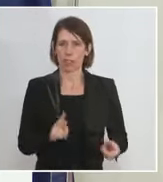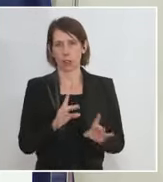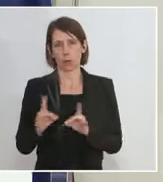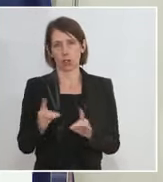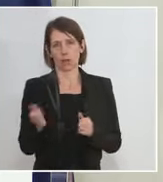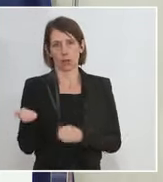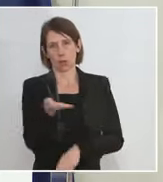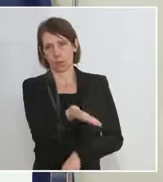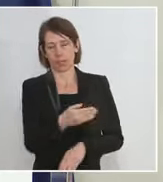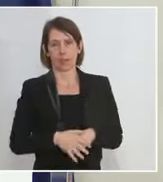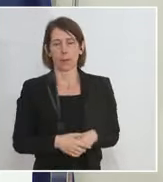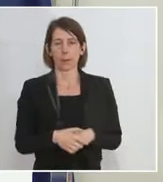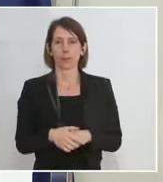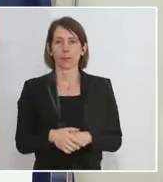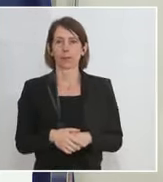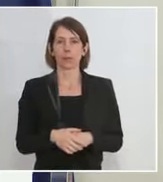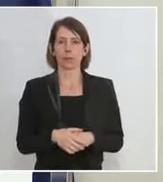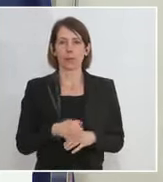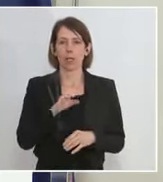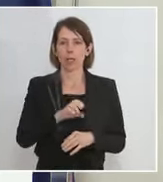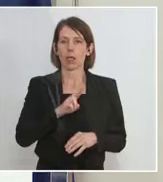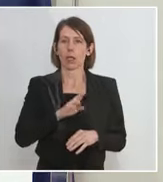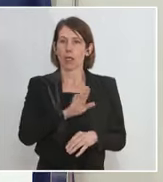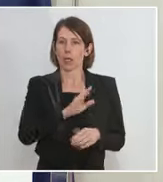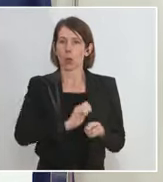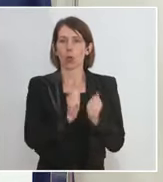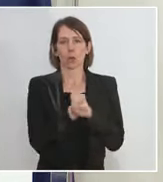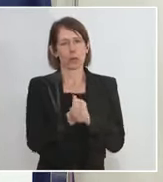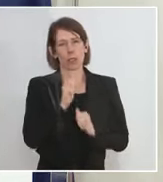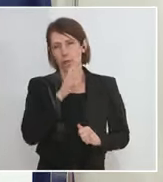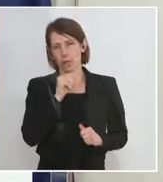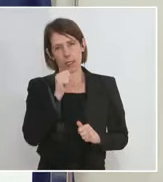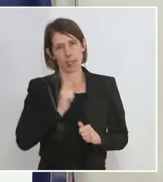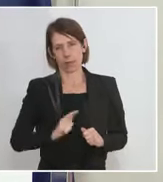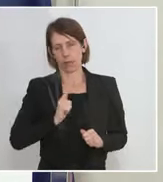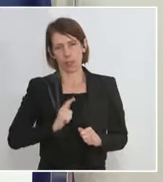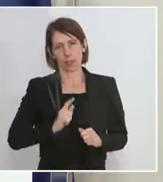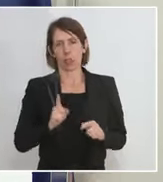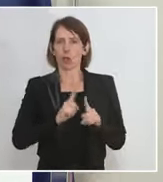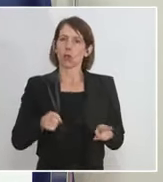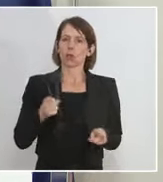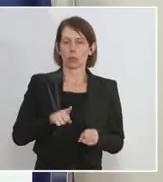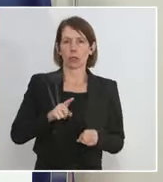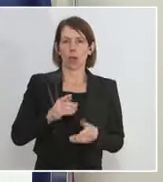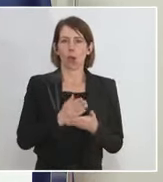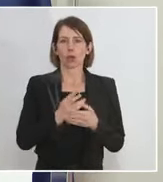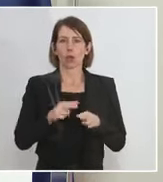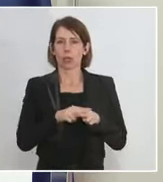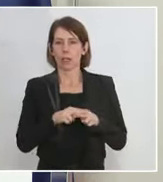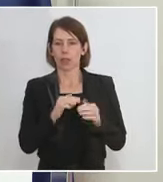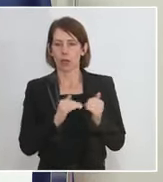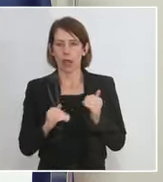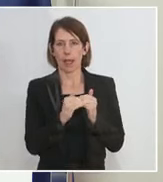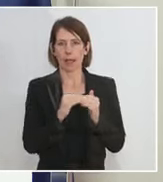Wir wollen aber nicht auf die Umsetzung in der Europäischen Union warten, sondern hier auch schon einen ersten Schritt auf nationaler Ebene machen.